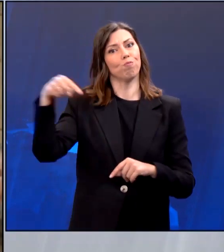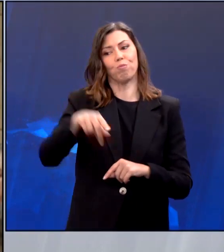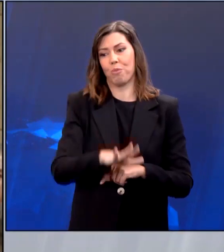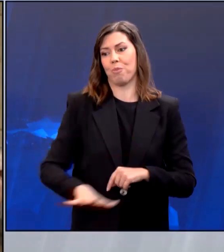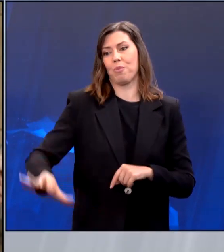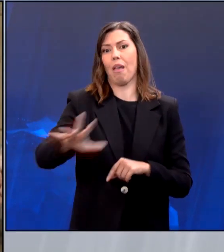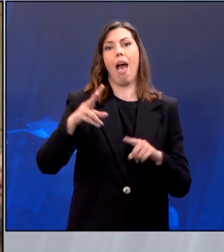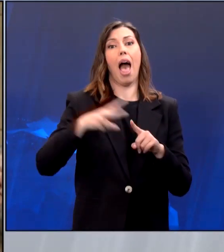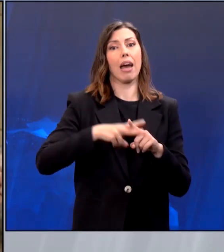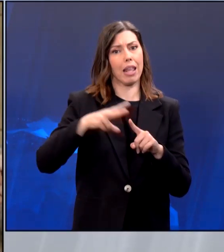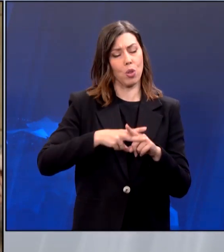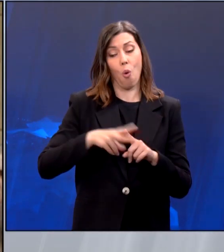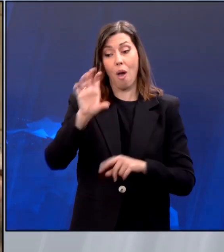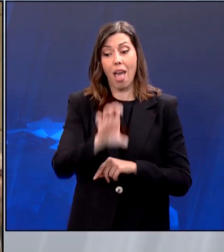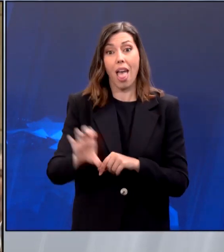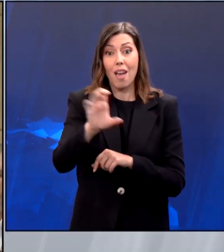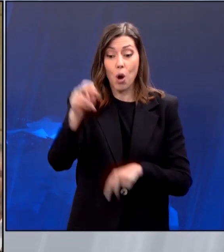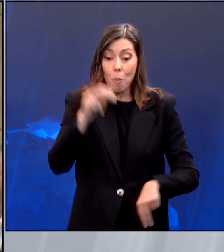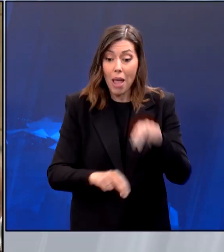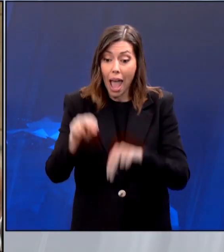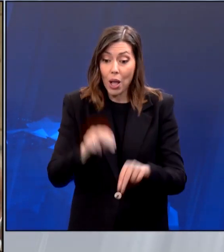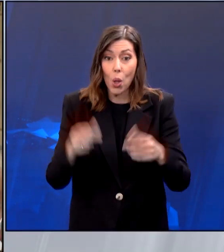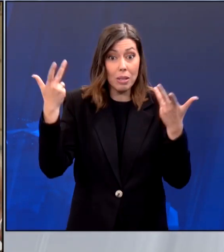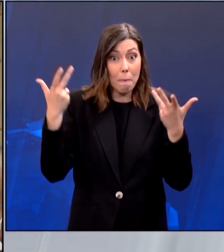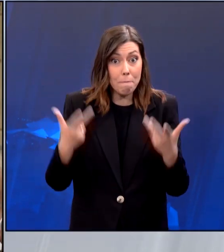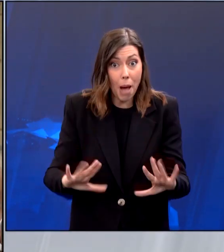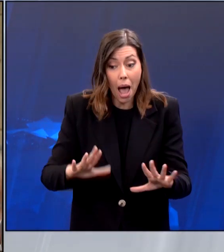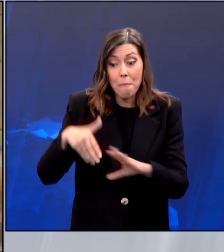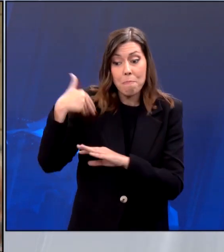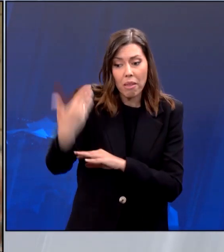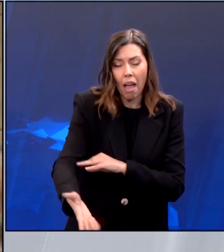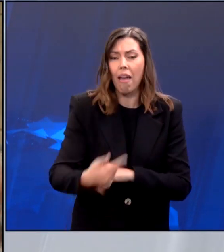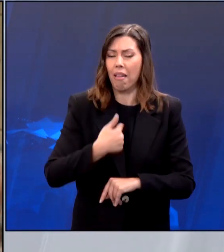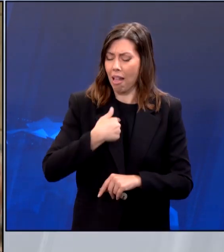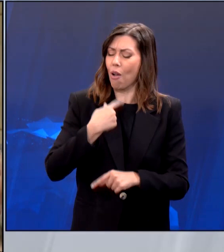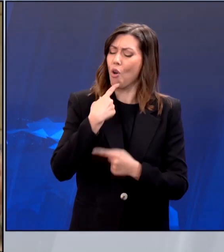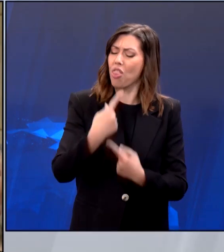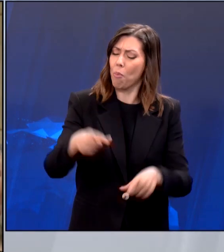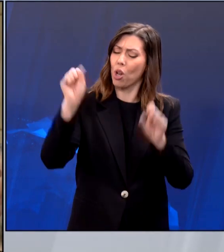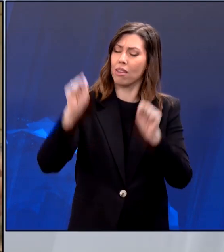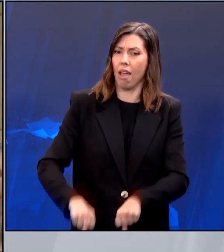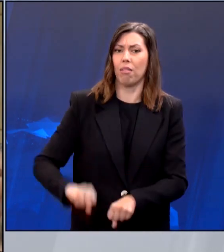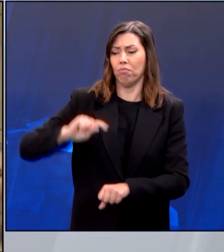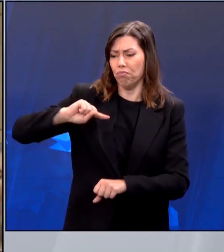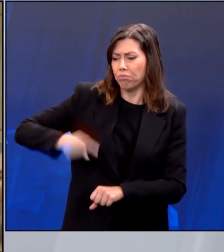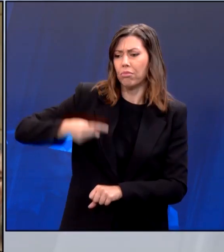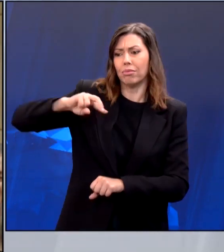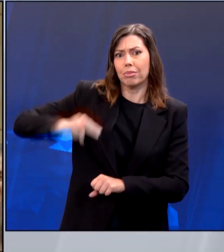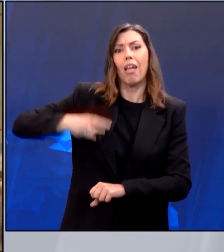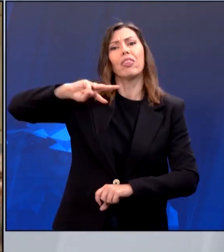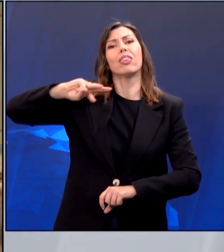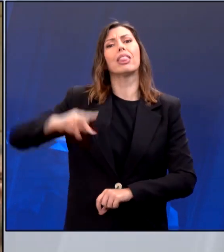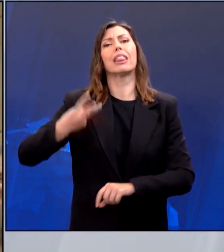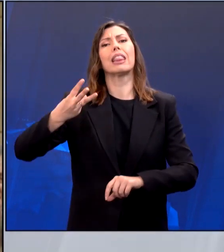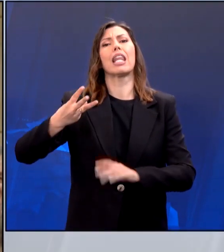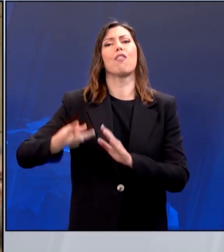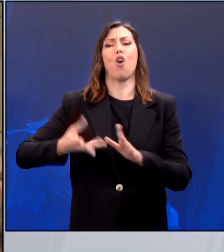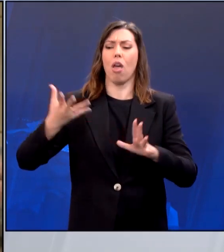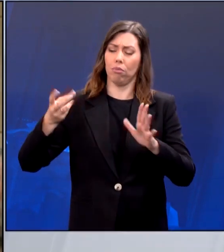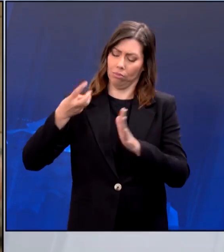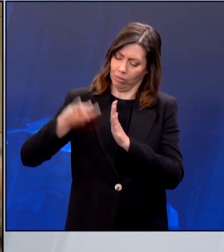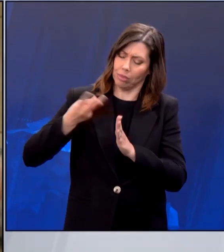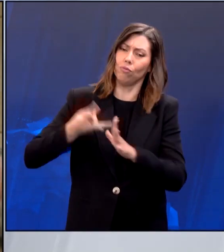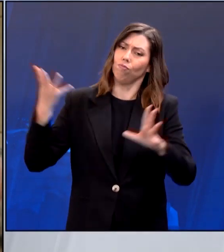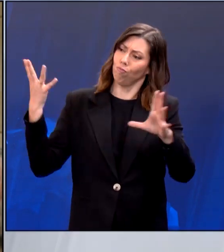ευρωεκλογές θα σας πω ναι βάλαμε και το εκλογικό τρίποντο ολοκληρώνοντας τις εκλογικές μας